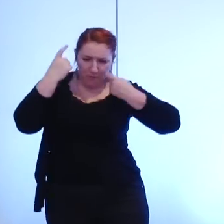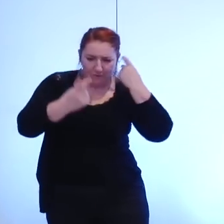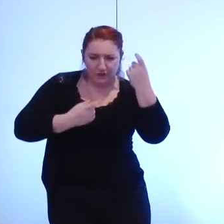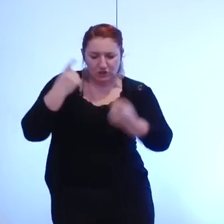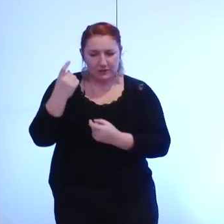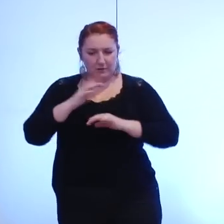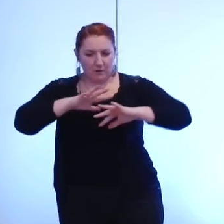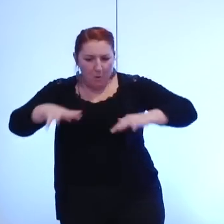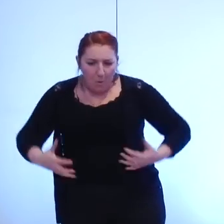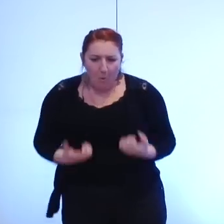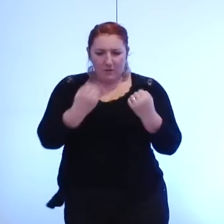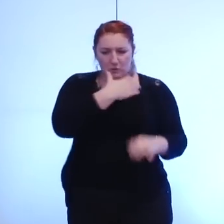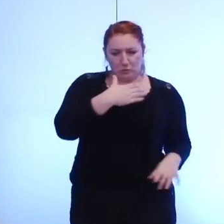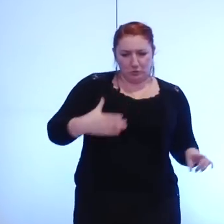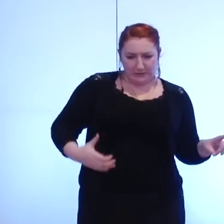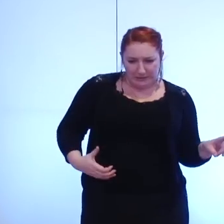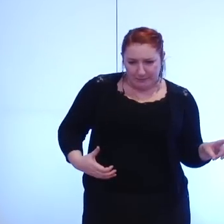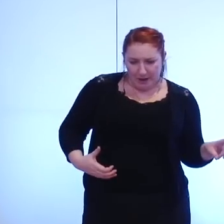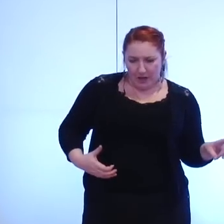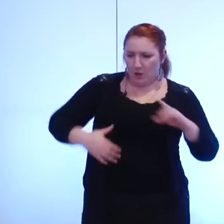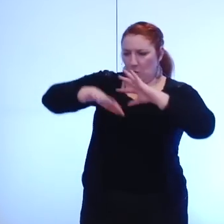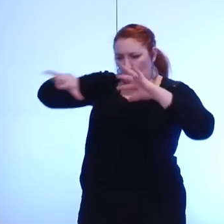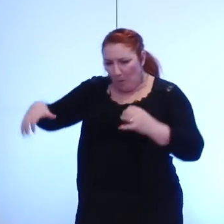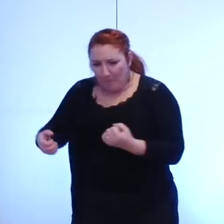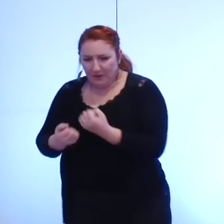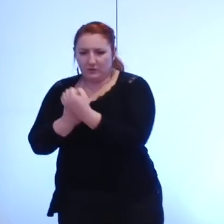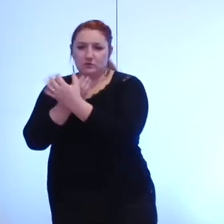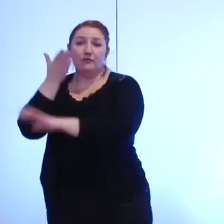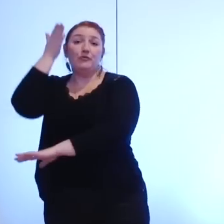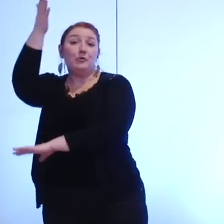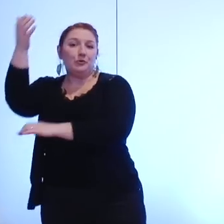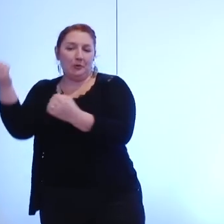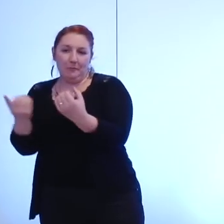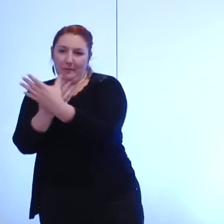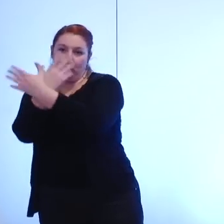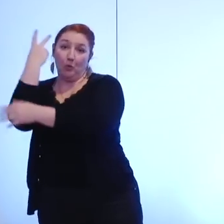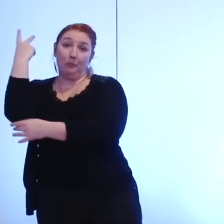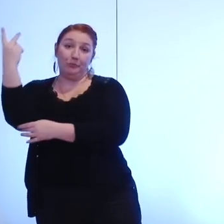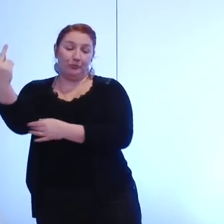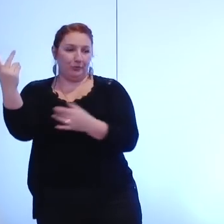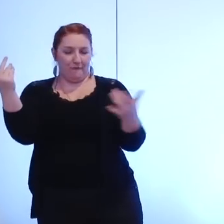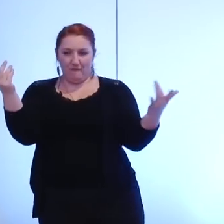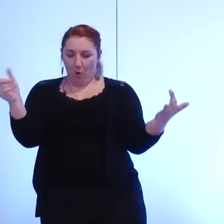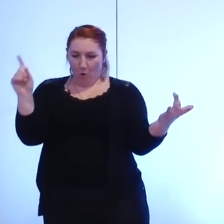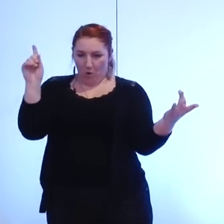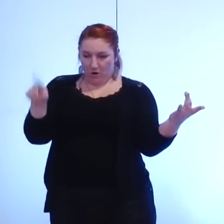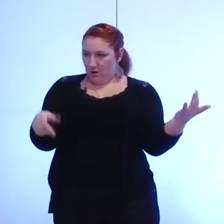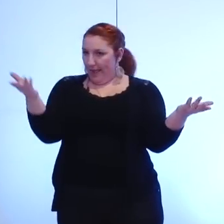compétences municipales et les compétences demain de la métropole il y a une nécessité absolue